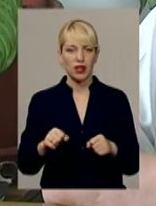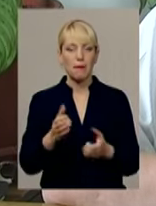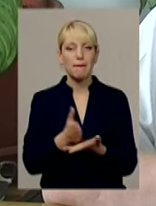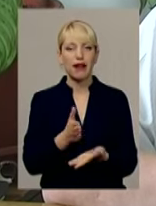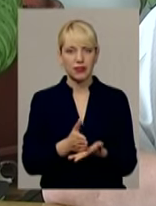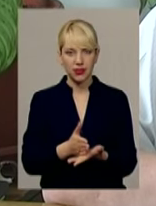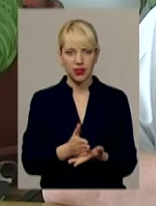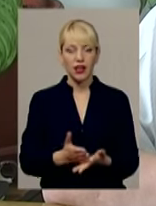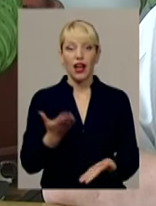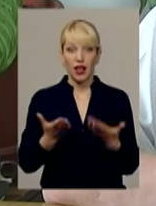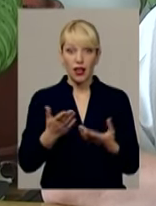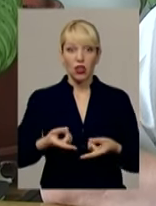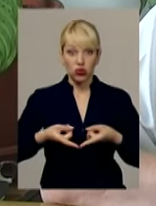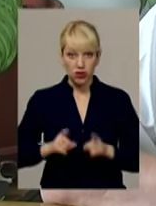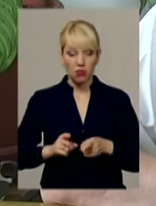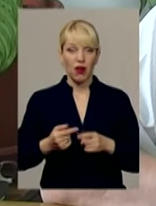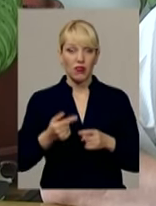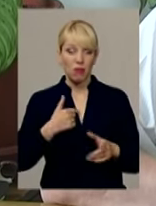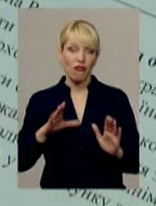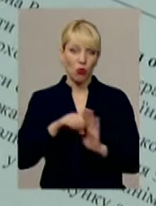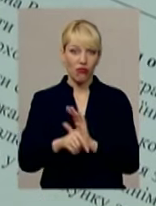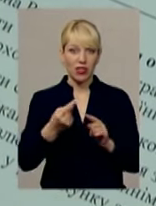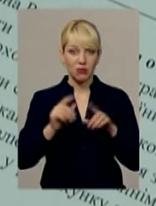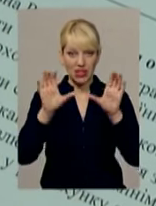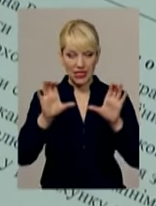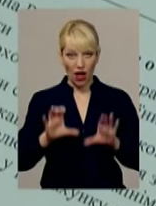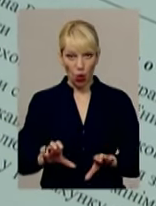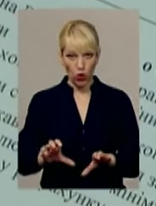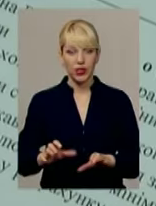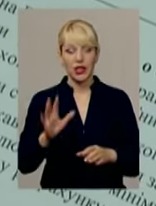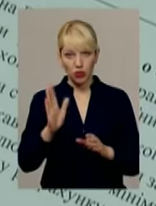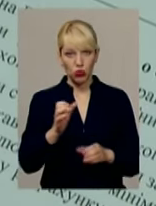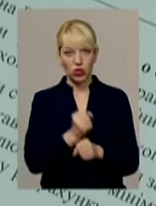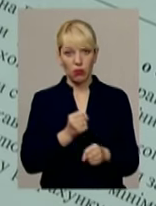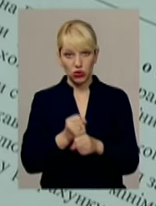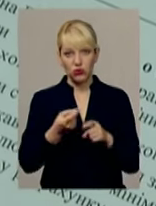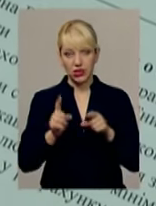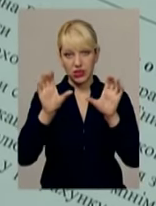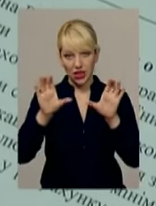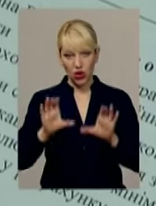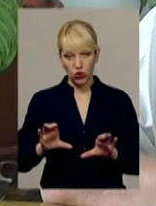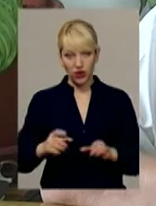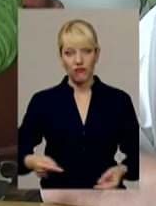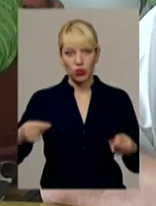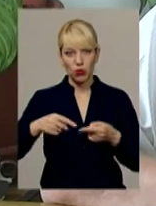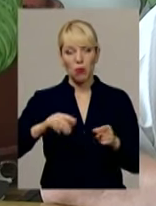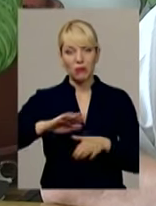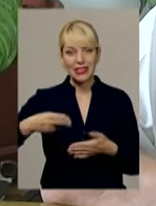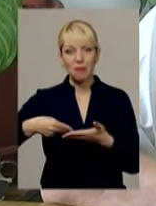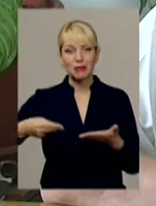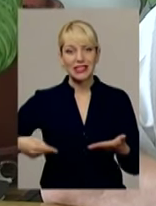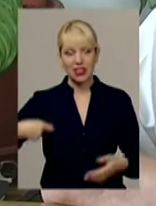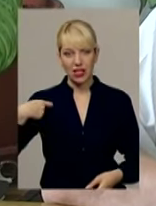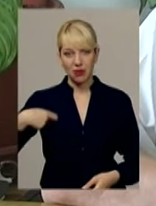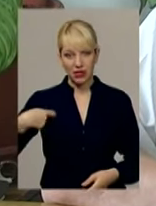І якщо ми справді запровадили цей закон, і він вступить в дію відповідно після підписання президентом, однозначно